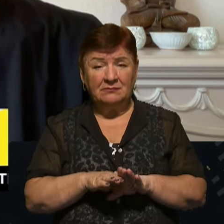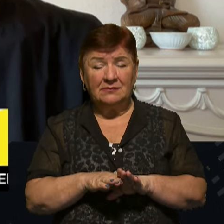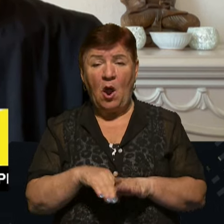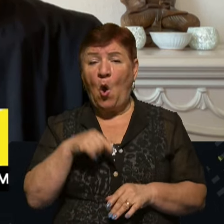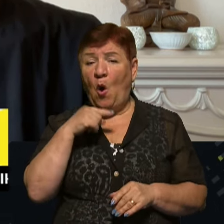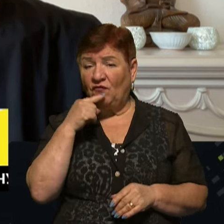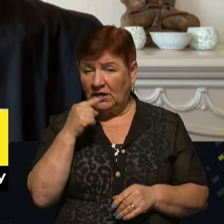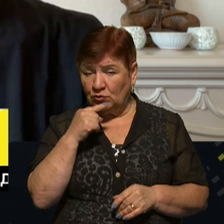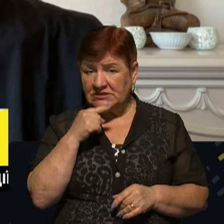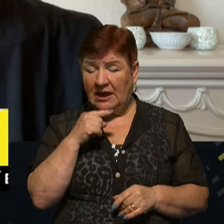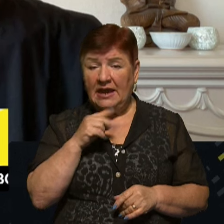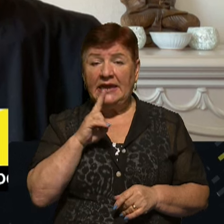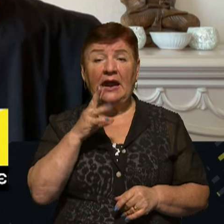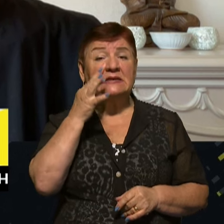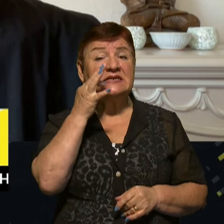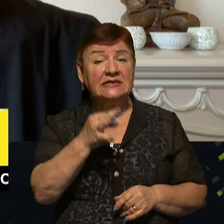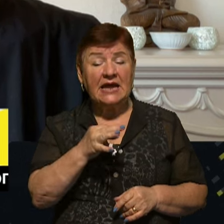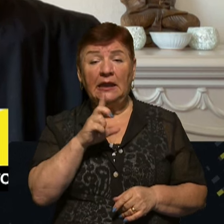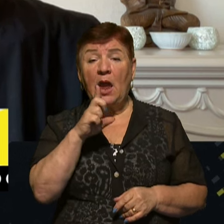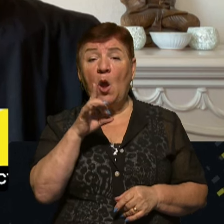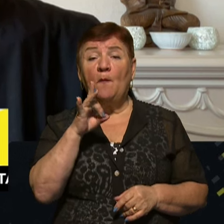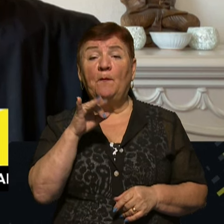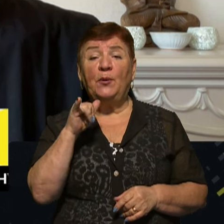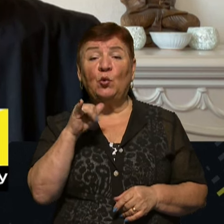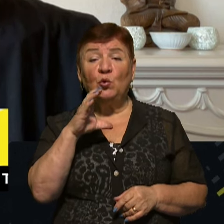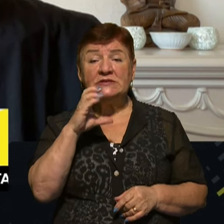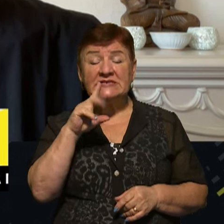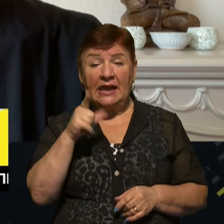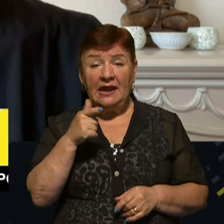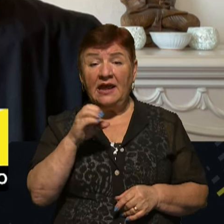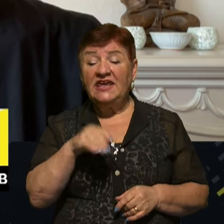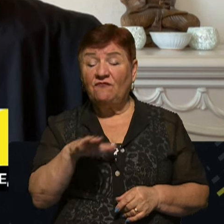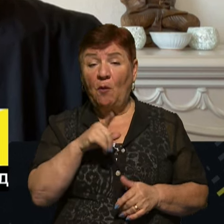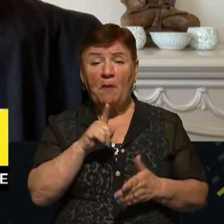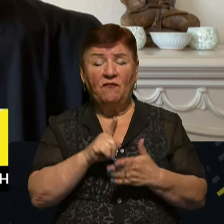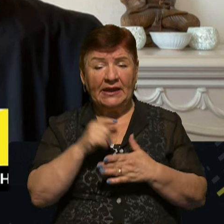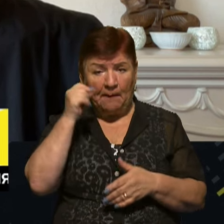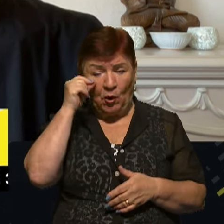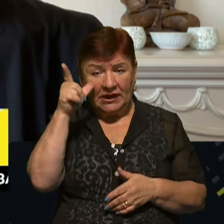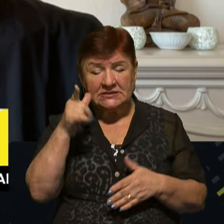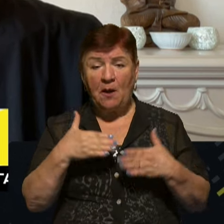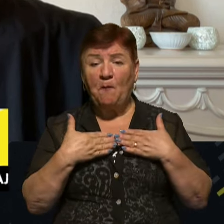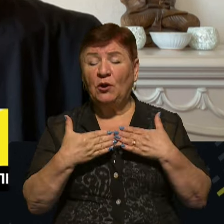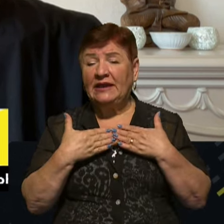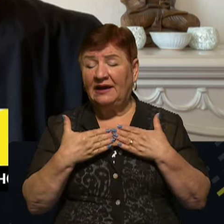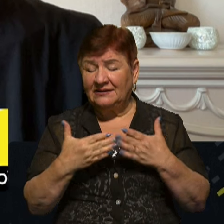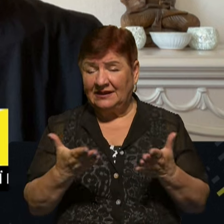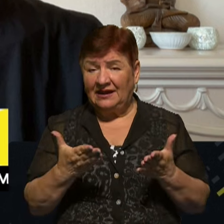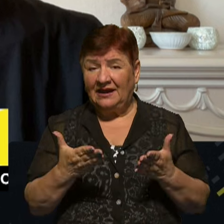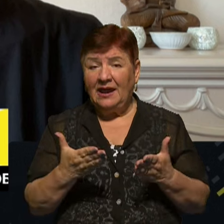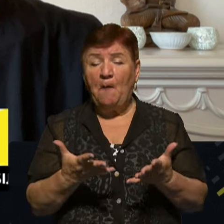говорилося, як вони сказали Брюсселю, що Європа має прокинутись, подихати каву і